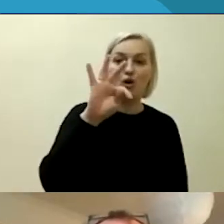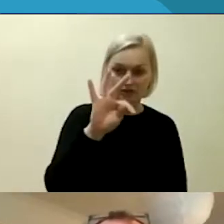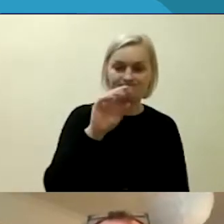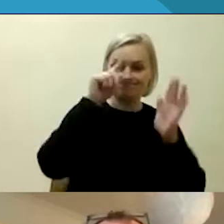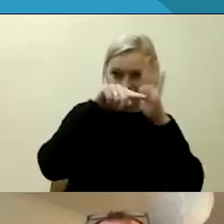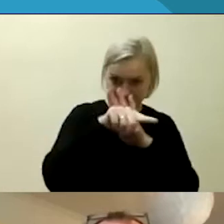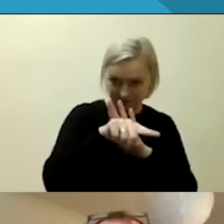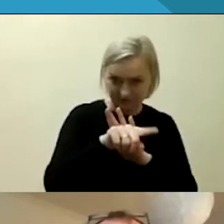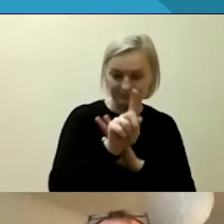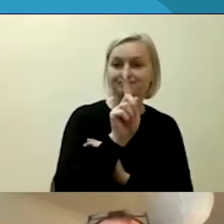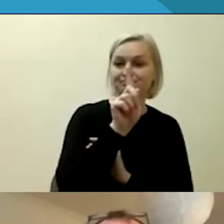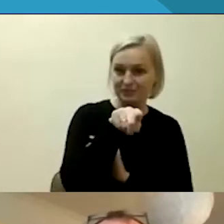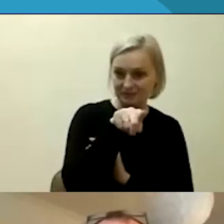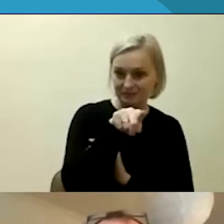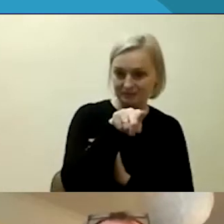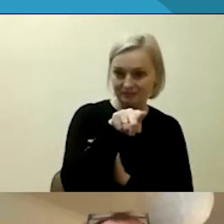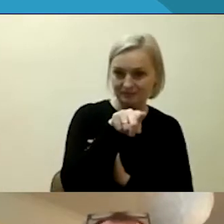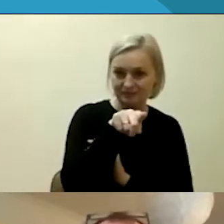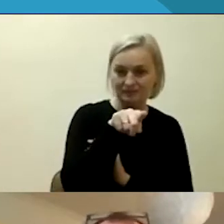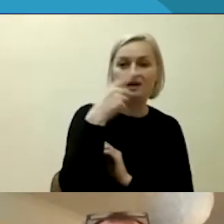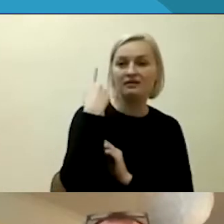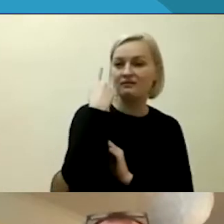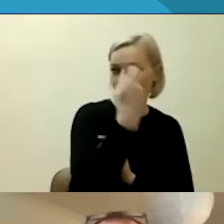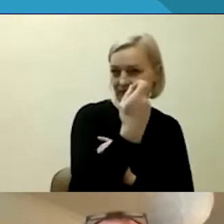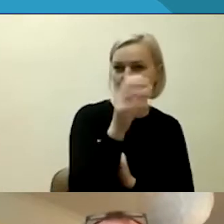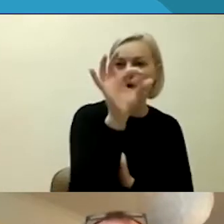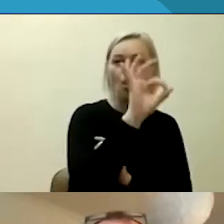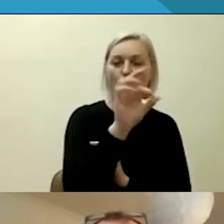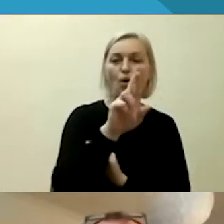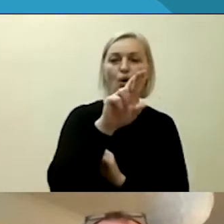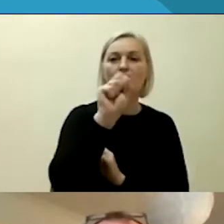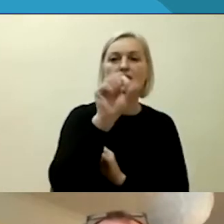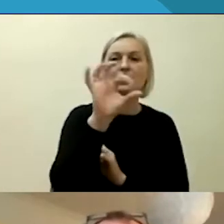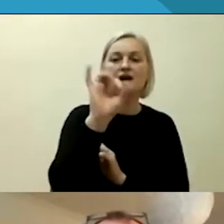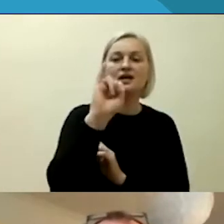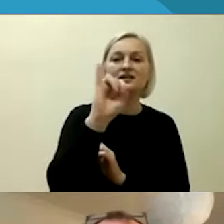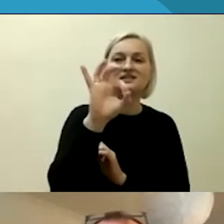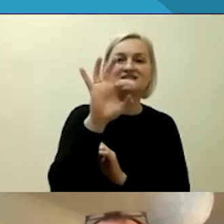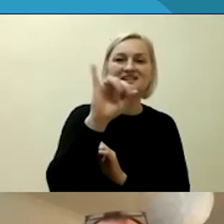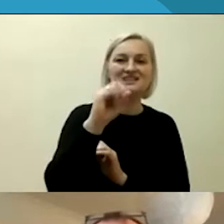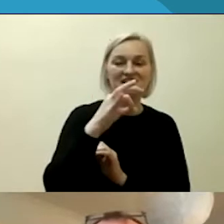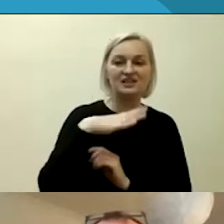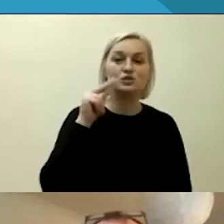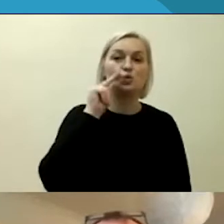paspaudžiate, praneškite apie rasistinį išpolį, rasistinį įveikį,